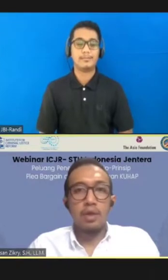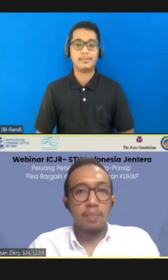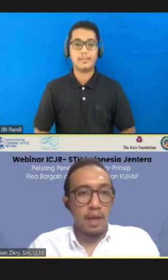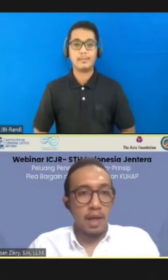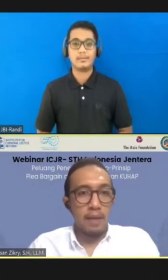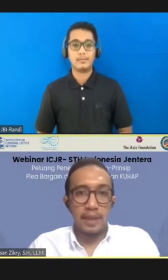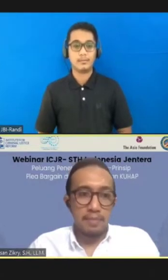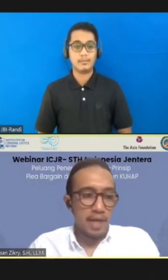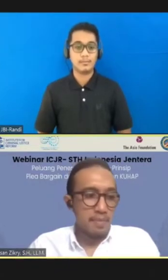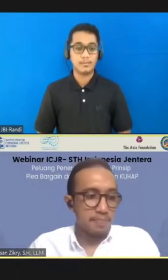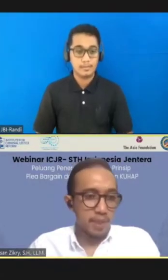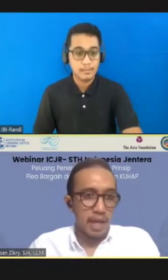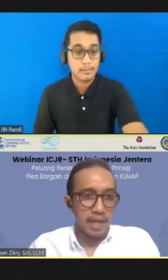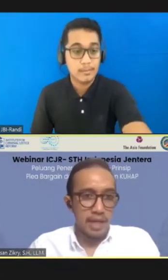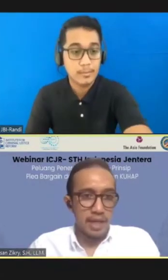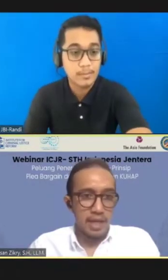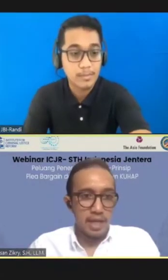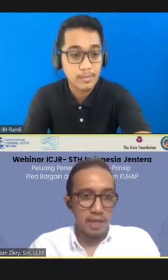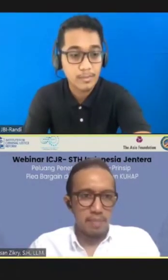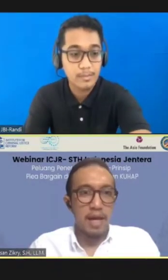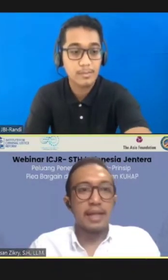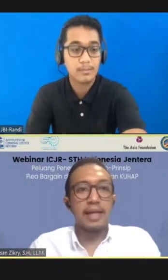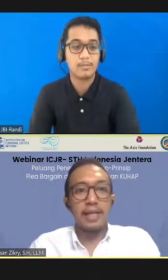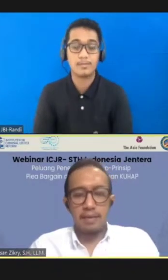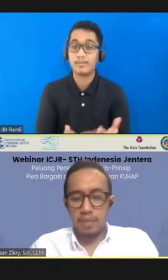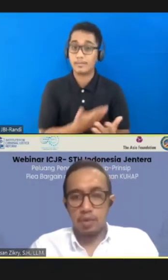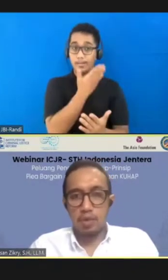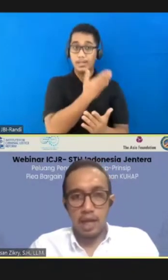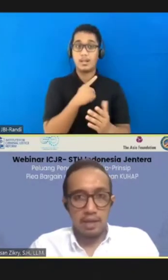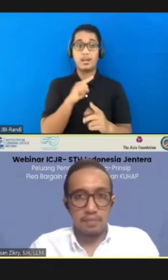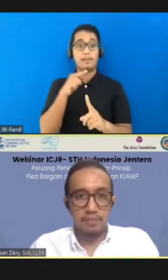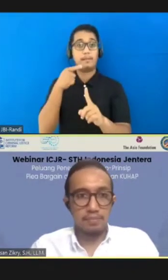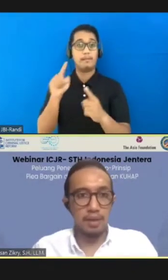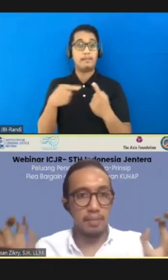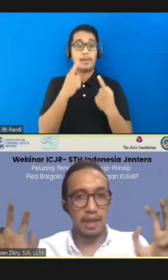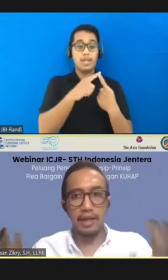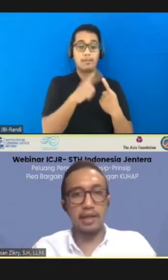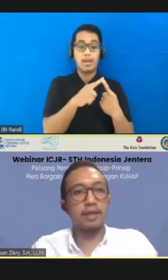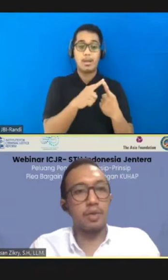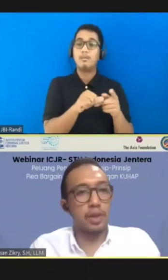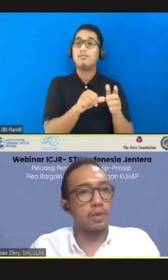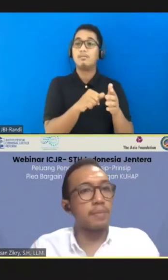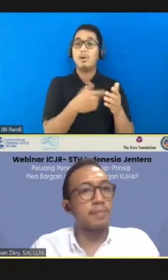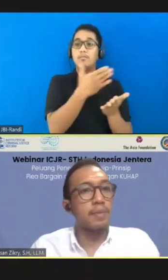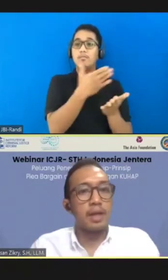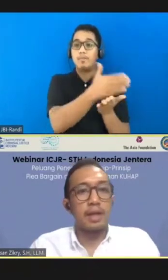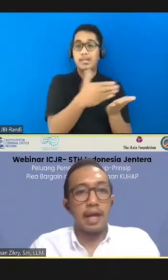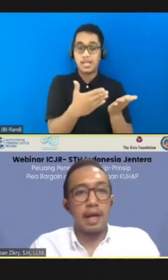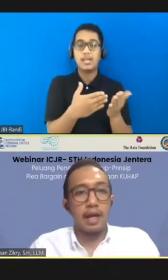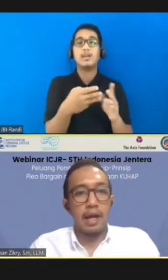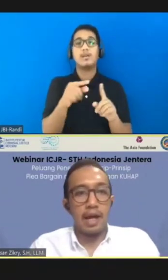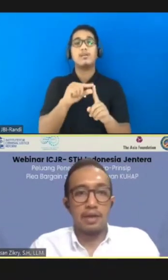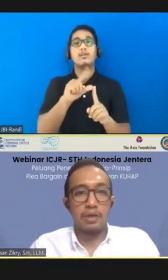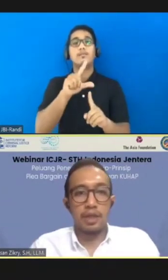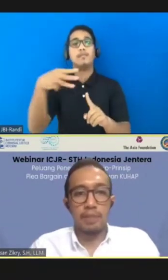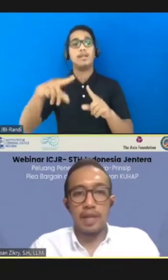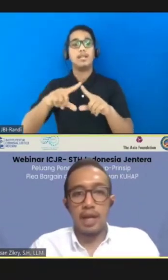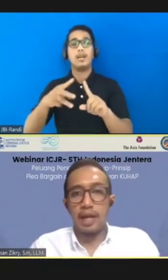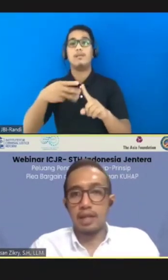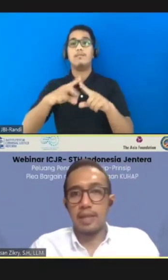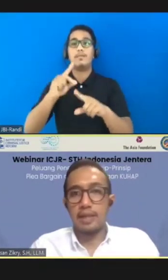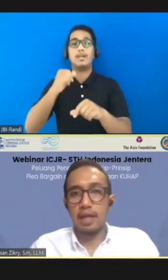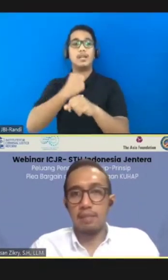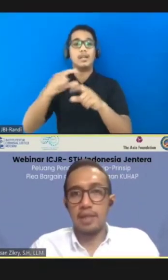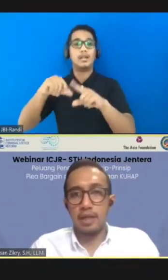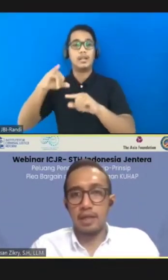Ini untuk pertama, terkait pembatasan penggunaan free bargaining, quote-unquote, yang hanya untuk tindak